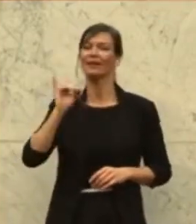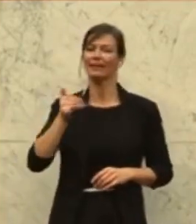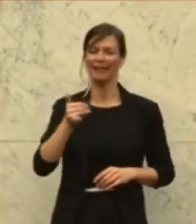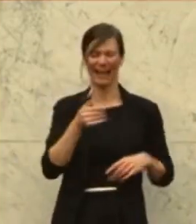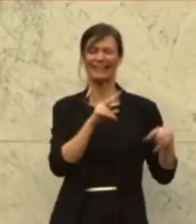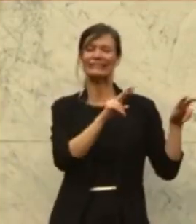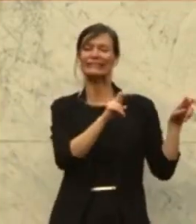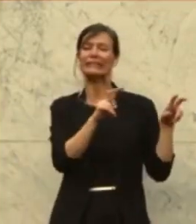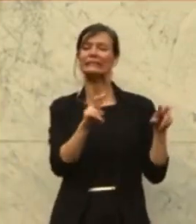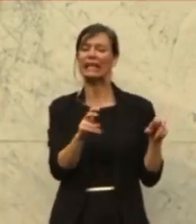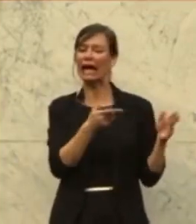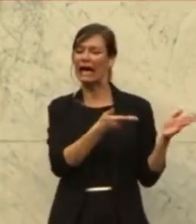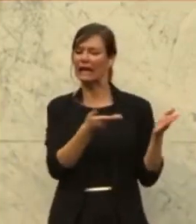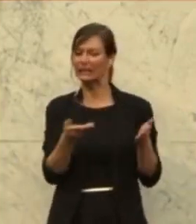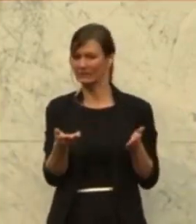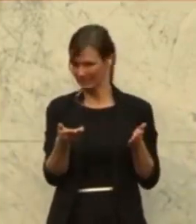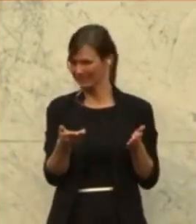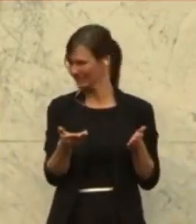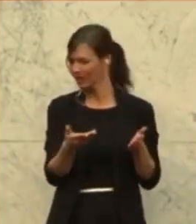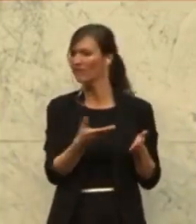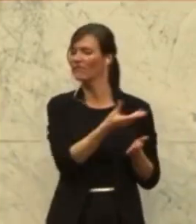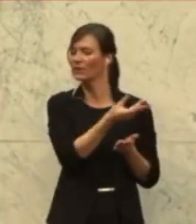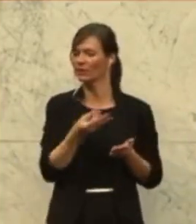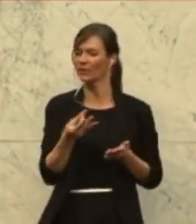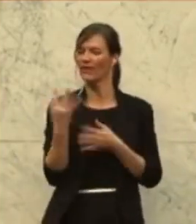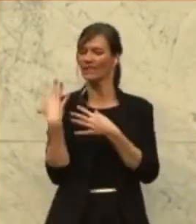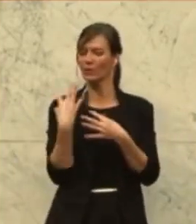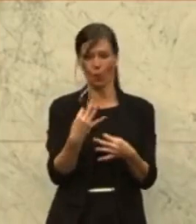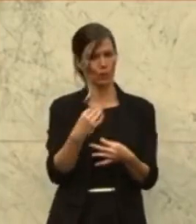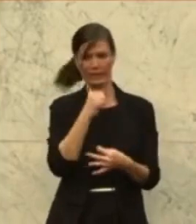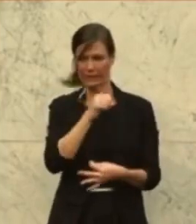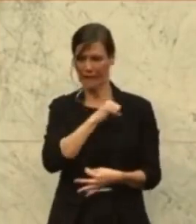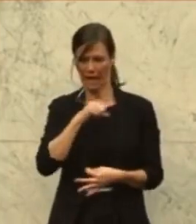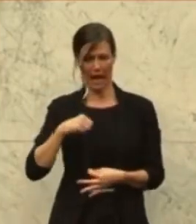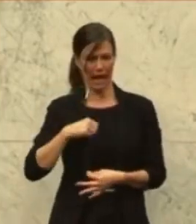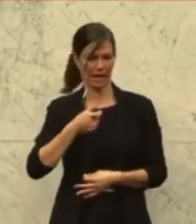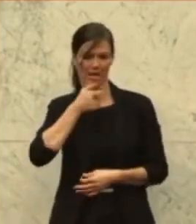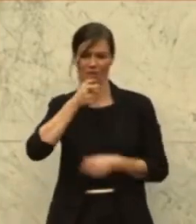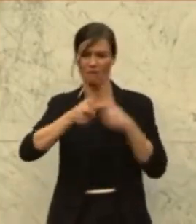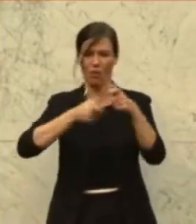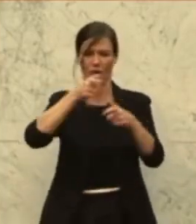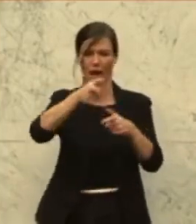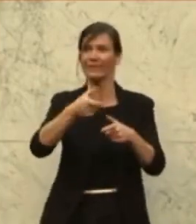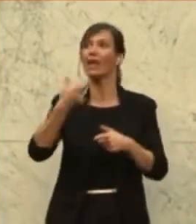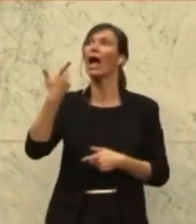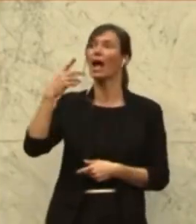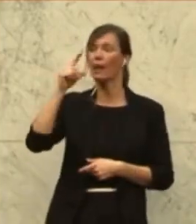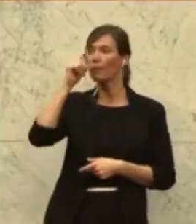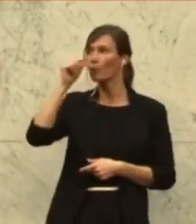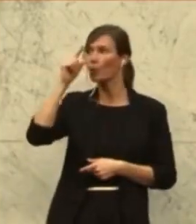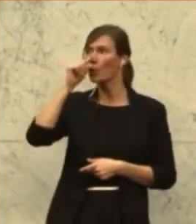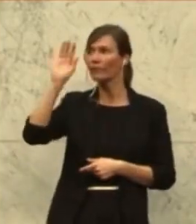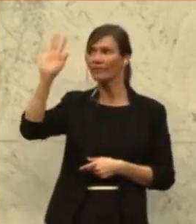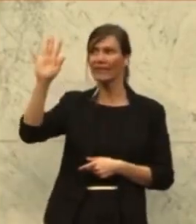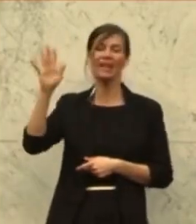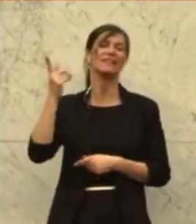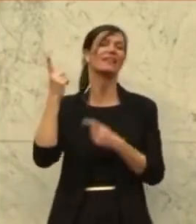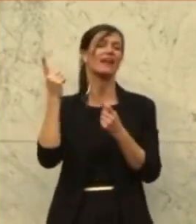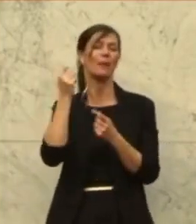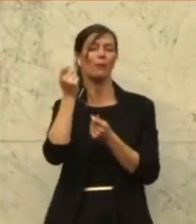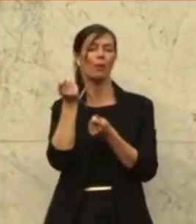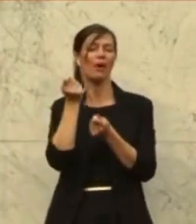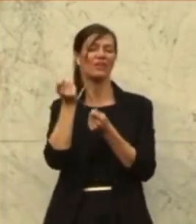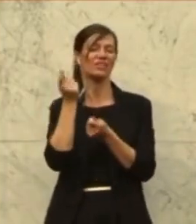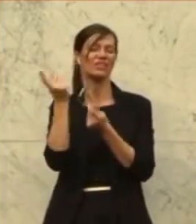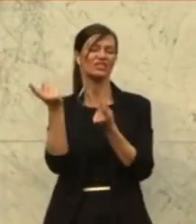anderen hier, dass hier von blau Putin-Propaganda betrieben wird. Und wenn wir den Begriff pervers übersetzen, dann